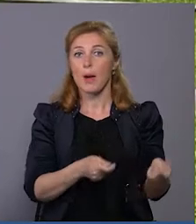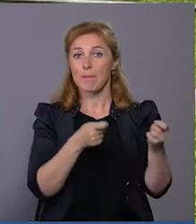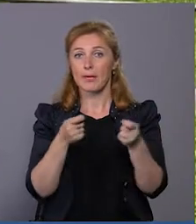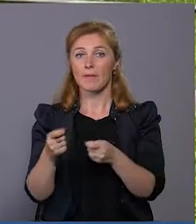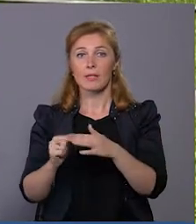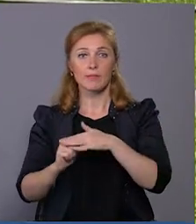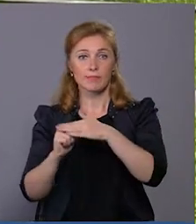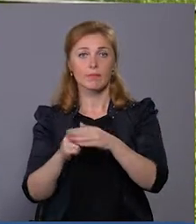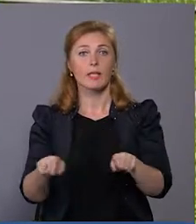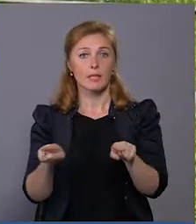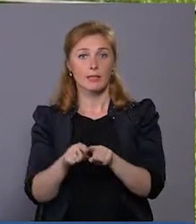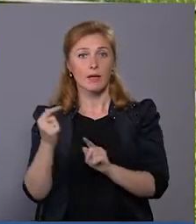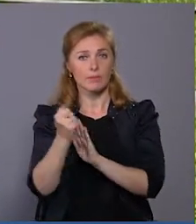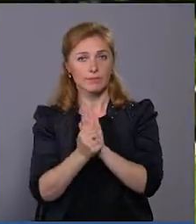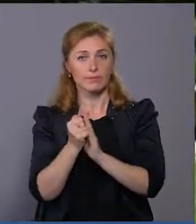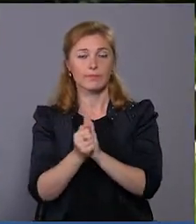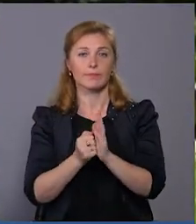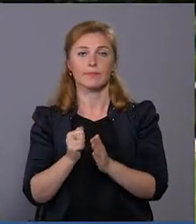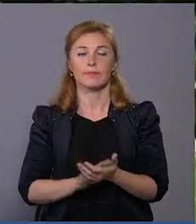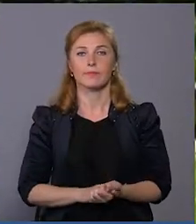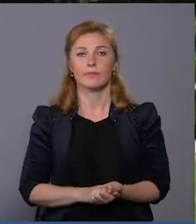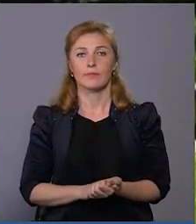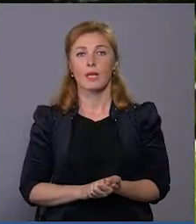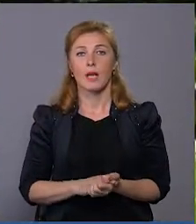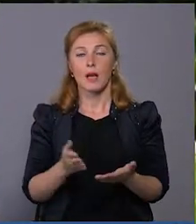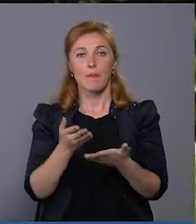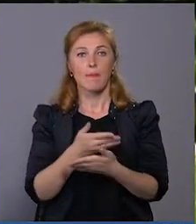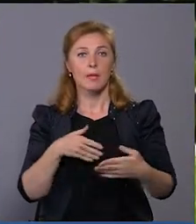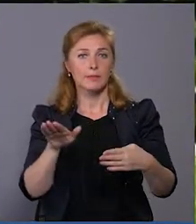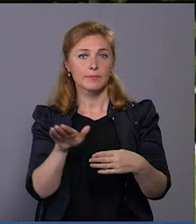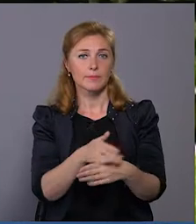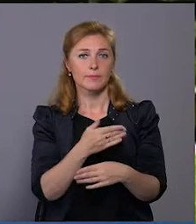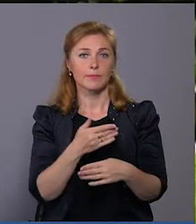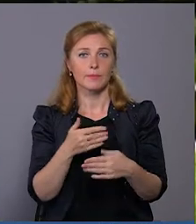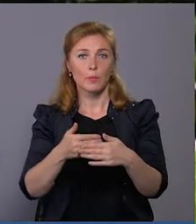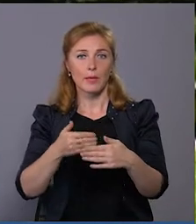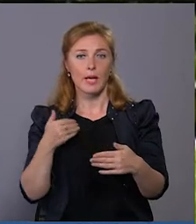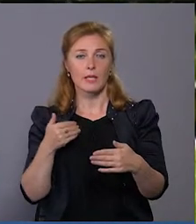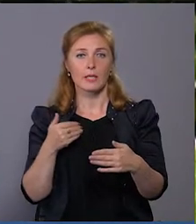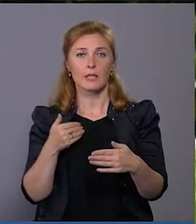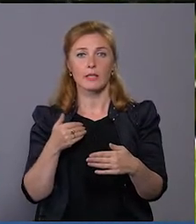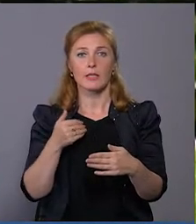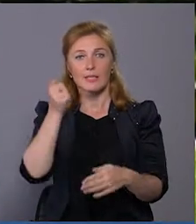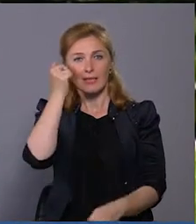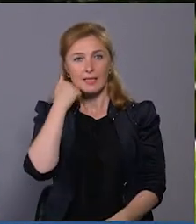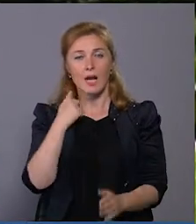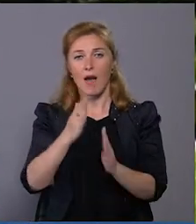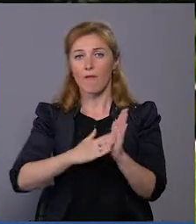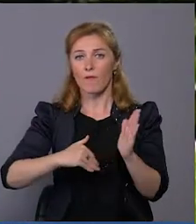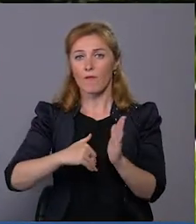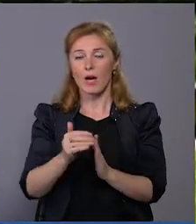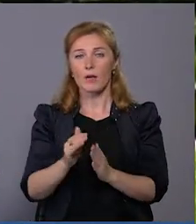зараз там вже обробляється піскоструменевою обробкою. Занімаємо попереднє накопичення шари фарби старої.